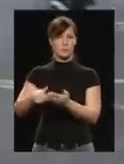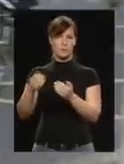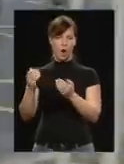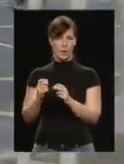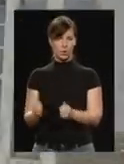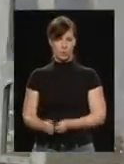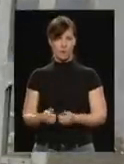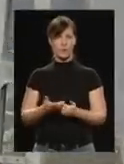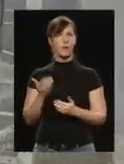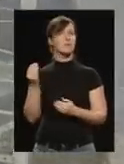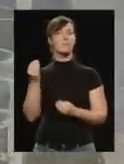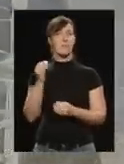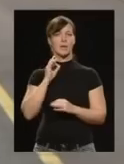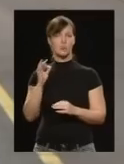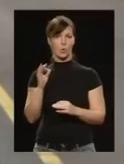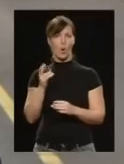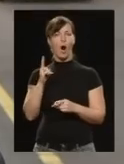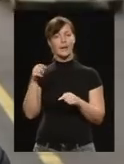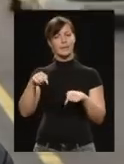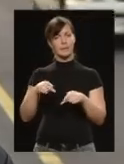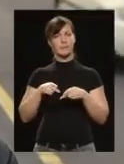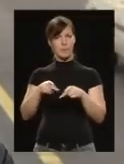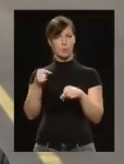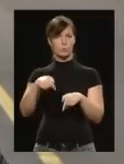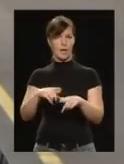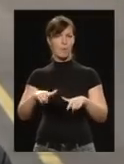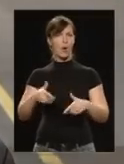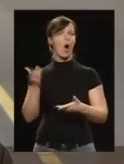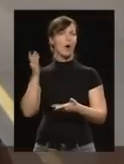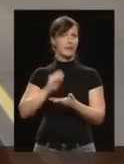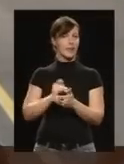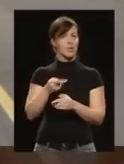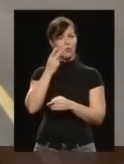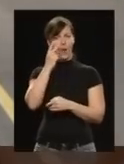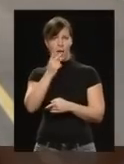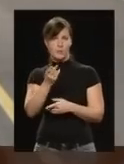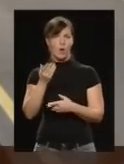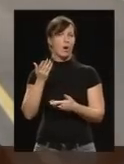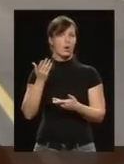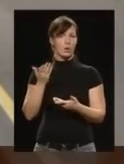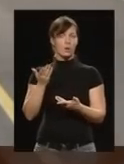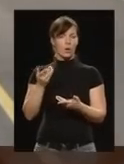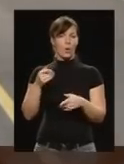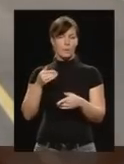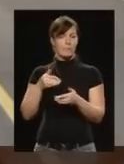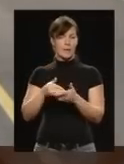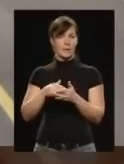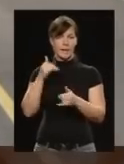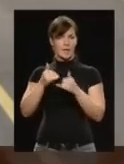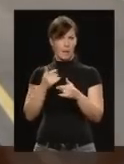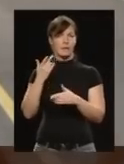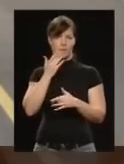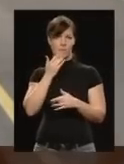laknak ebben az utcában, és eddig mondjuk nem közlekedte kerékpáral, és most kedvet kapnak rá, mert látják, hogy van egy szép biztonságos infrastruktúra